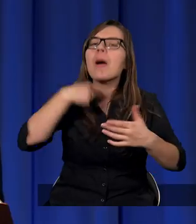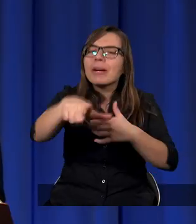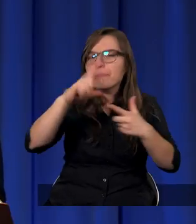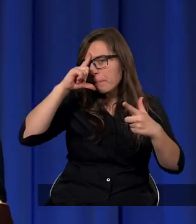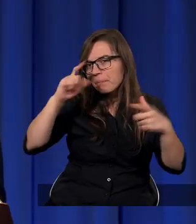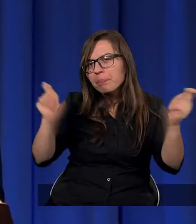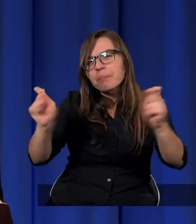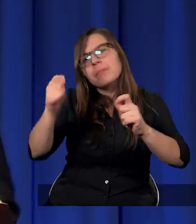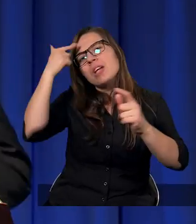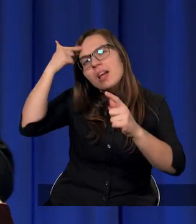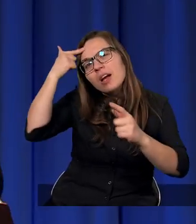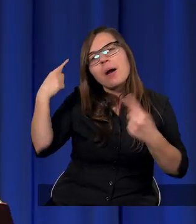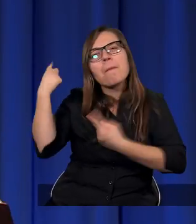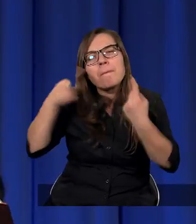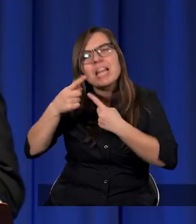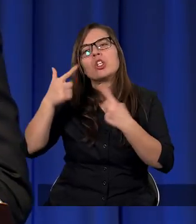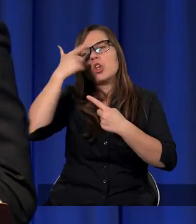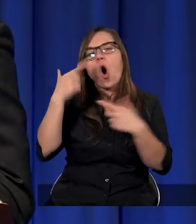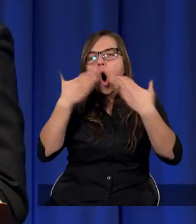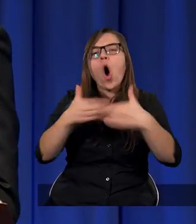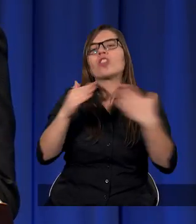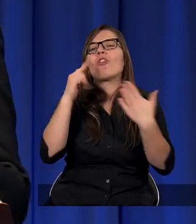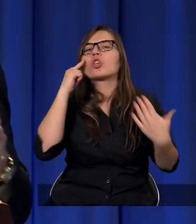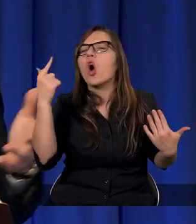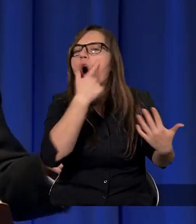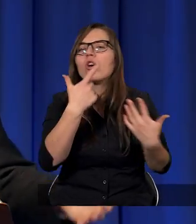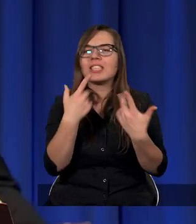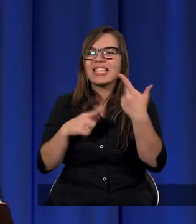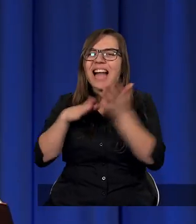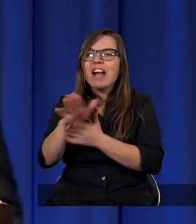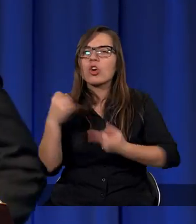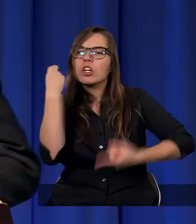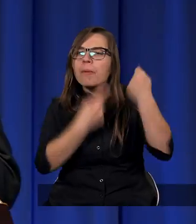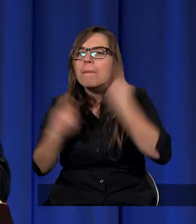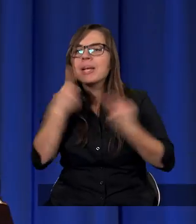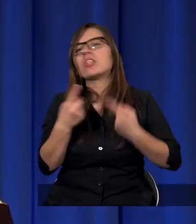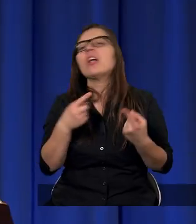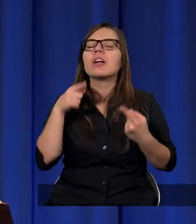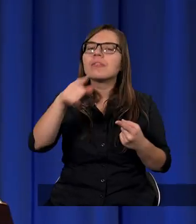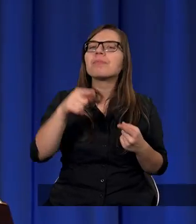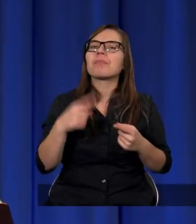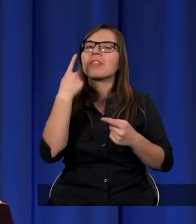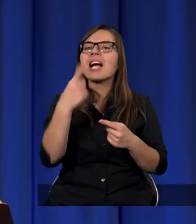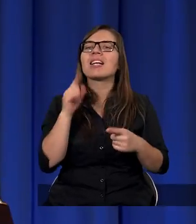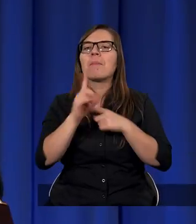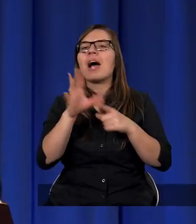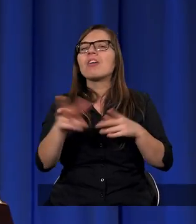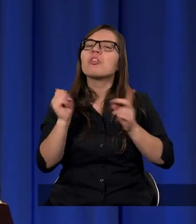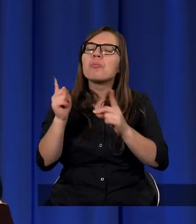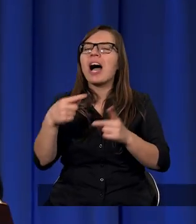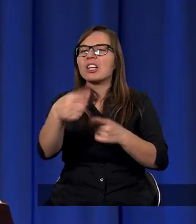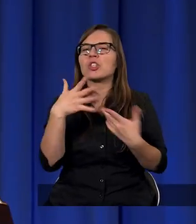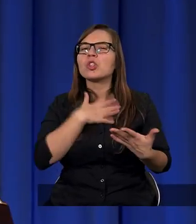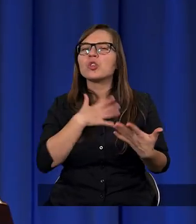głębiej. I na przykład jeden z braci naszych adwentystów w tym czasie, Prescott, no jeszcze